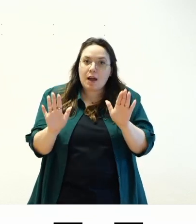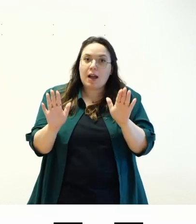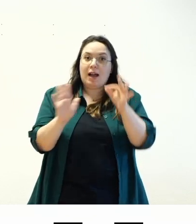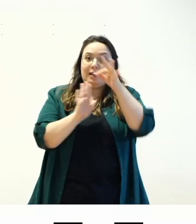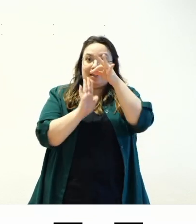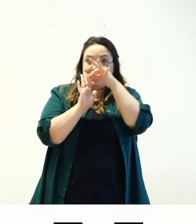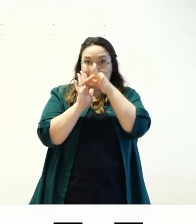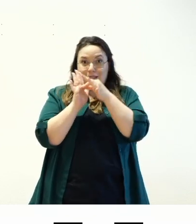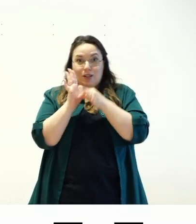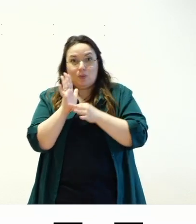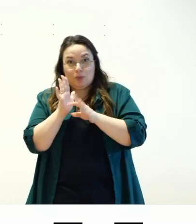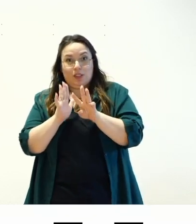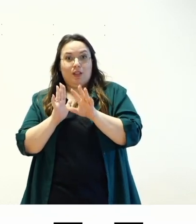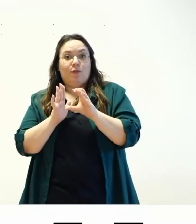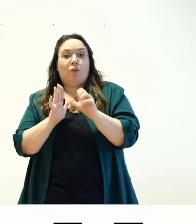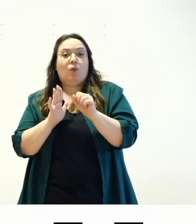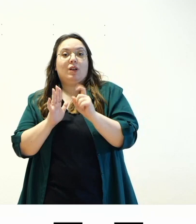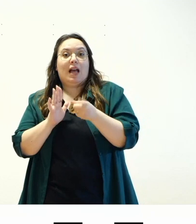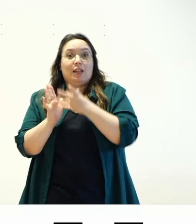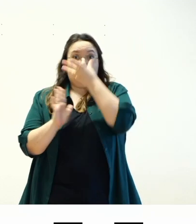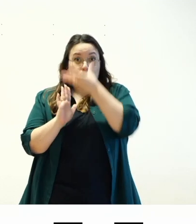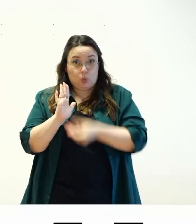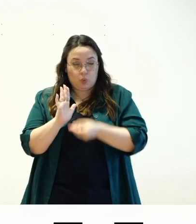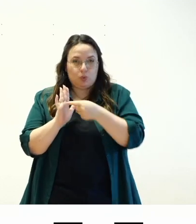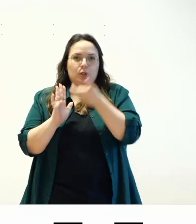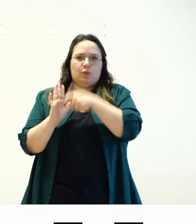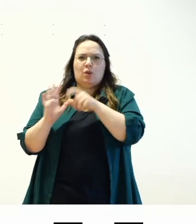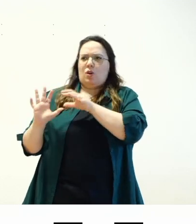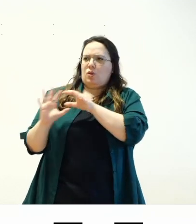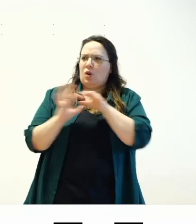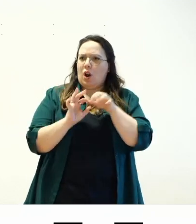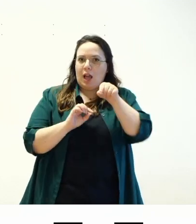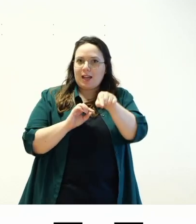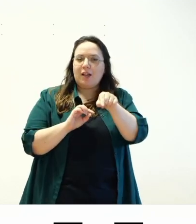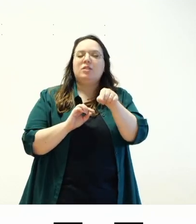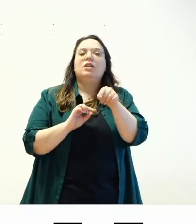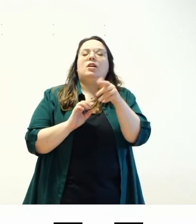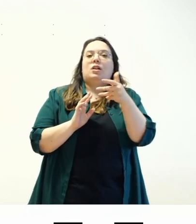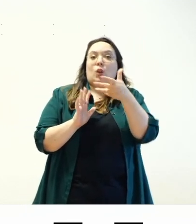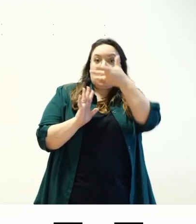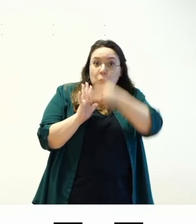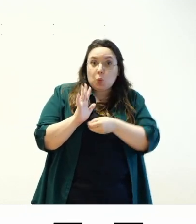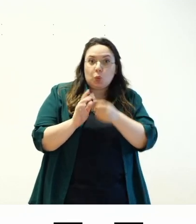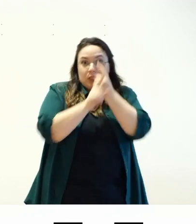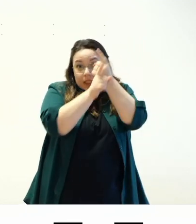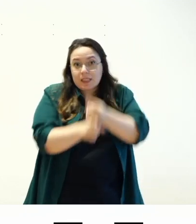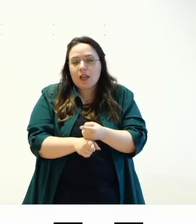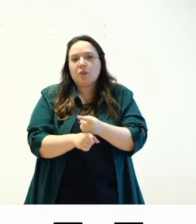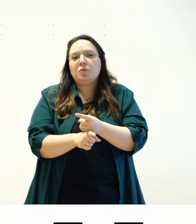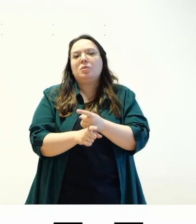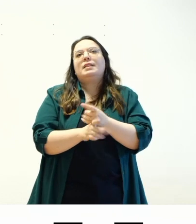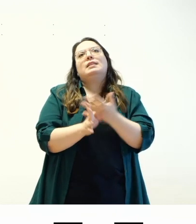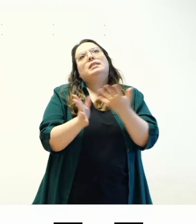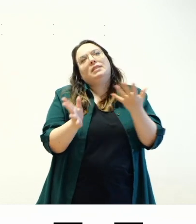presenti all'interno delle vcag e che sono relativi ai temi sono necessari per quanto riguarda i temi accessibility ready